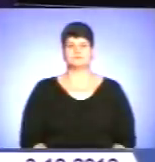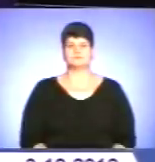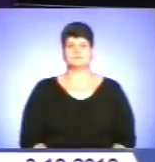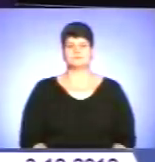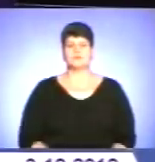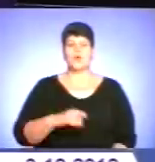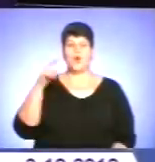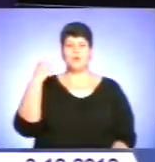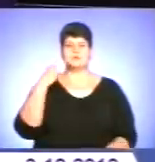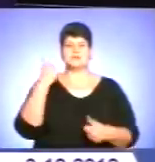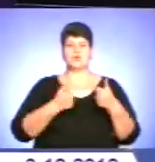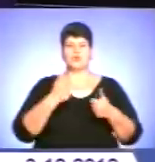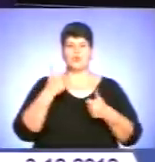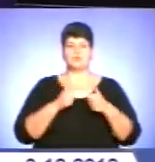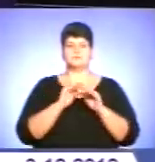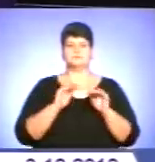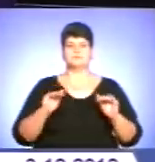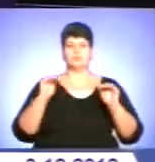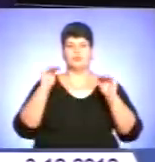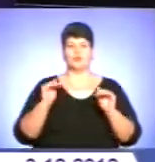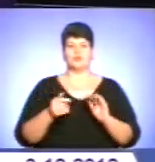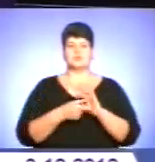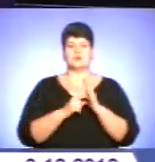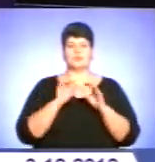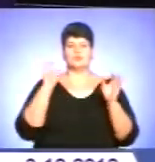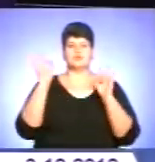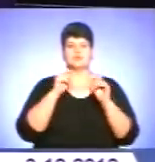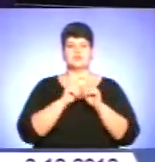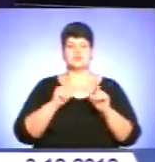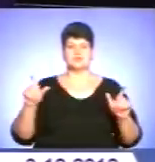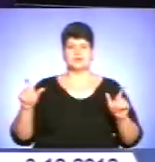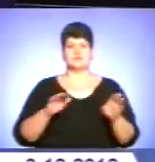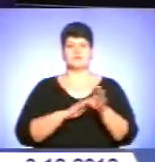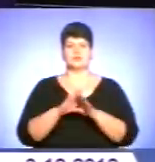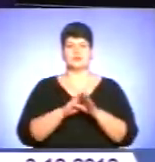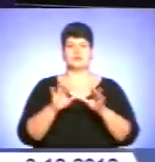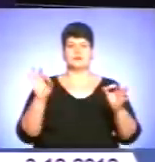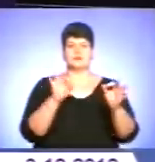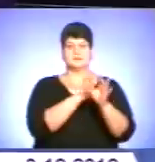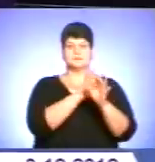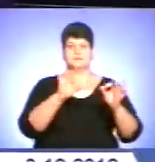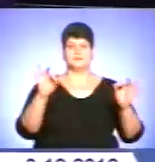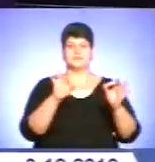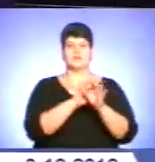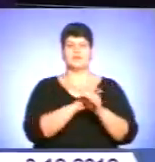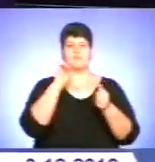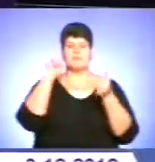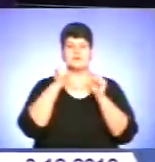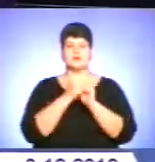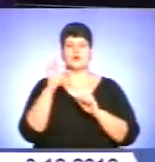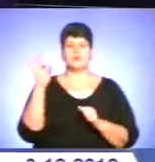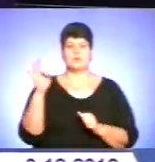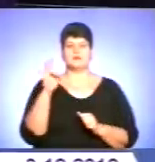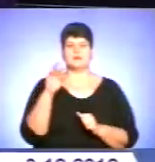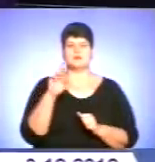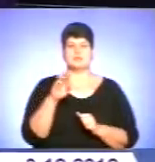Обласний конкурс учнів молодших класів музичних шкіл краю, виконавців струнно-смачкових інструментів, пам'яті Романа та Ярослава